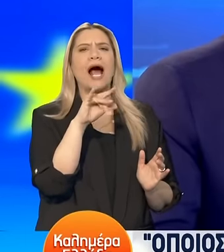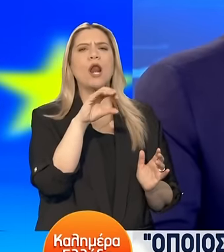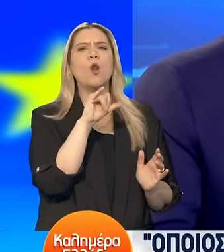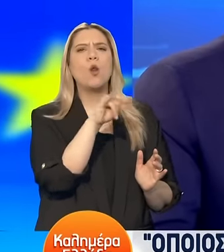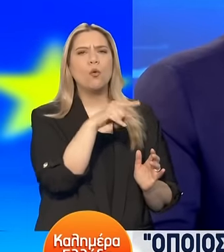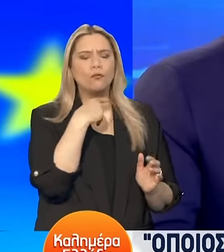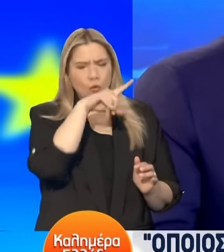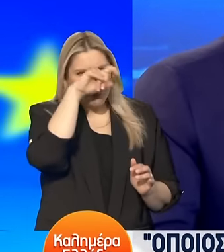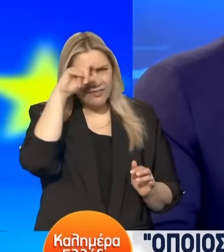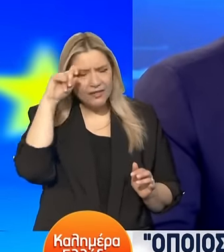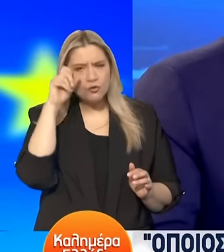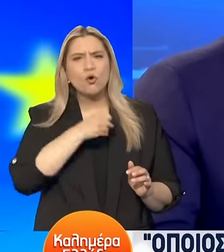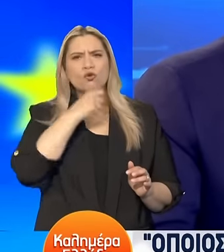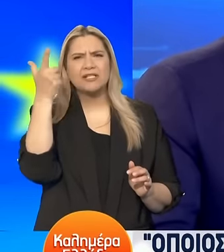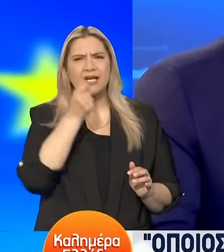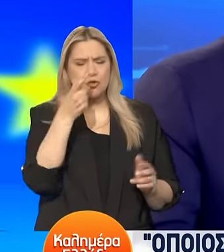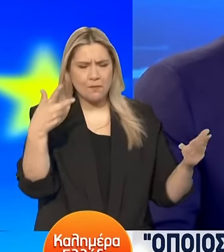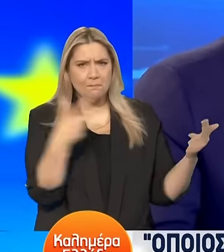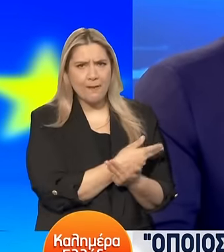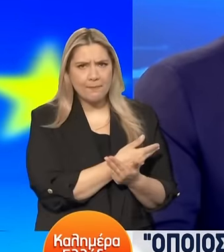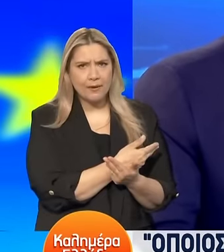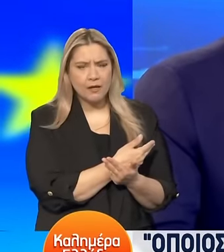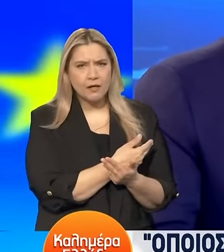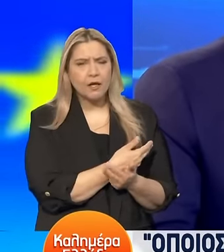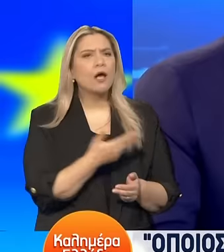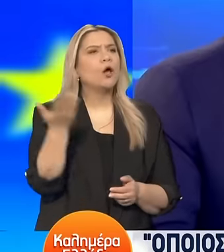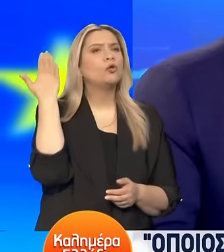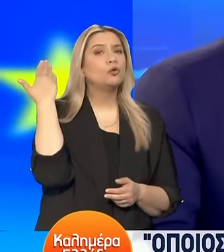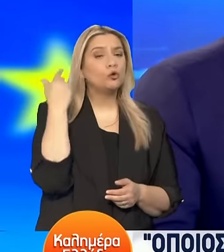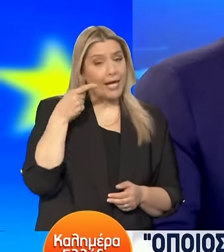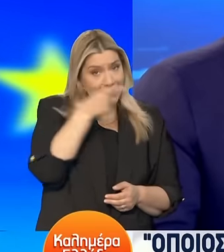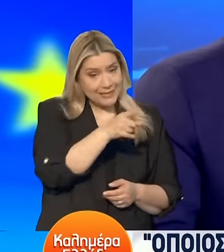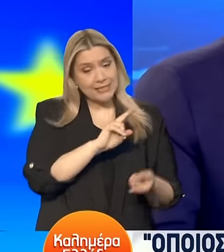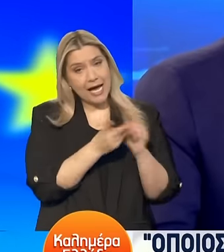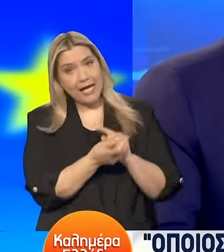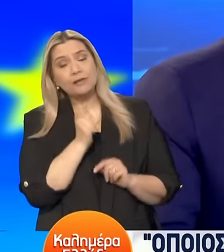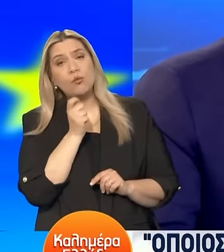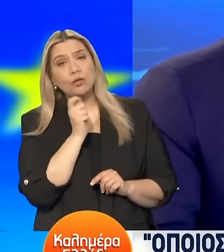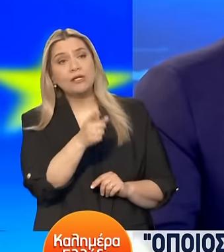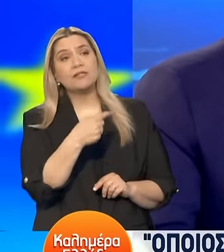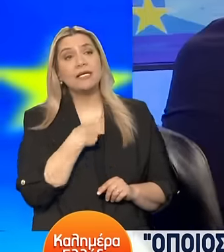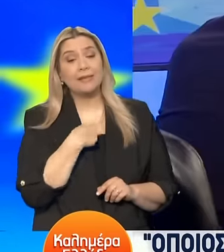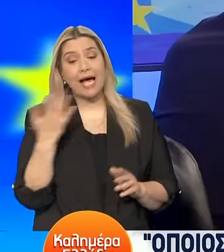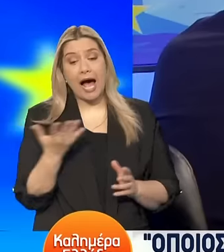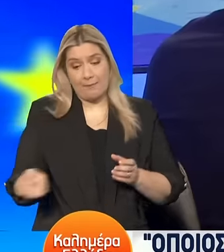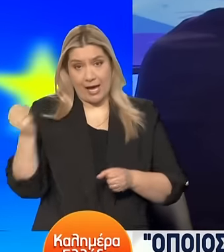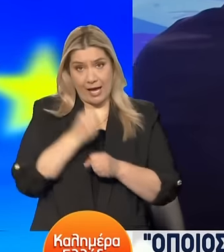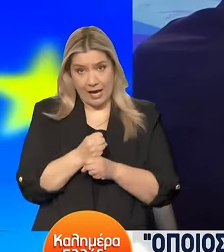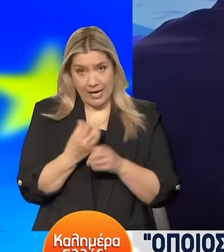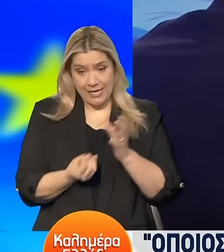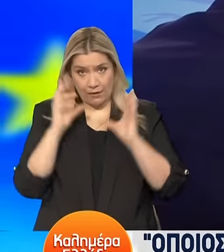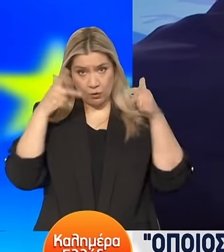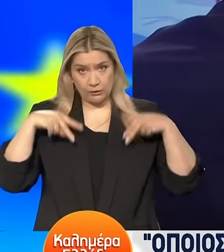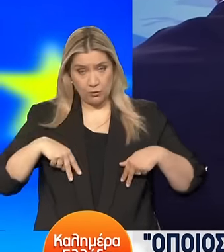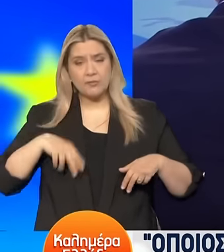θέση τους συνταξιούχους την εποχή εκείνη ως αντιπολίτευση λέγατε ότι εμείς όταν έρθουμε στην εξουσία το νόμο Κατρούγκαλου θα το